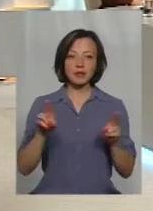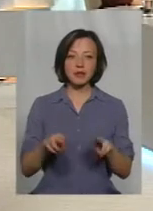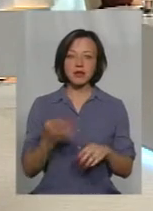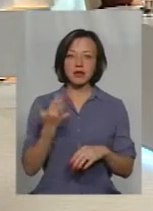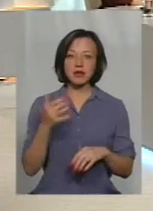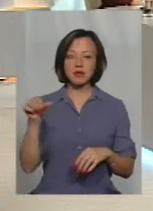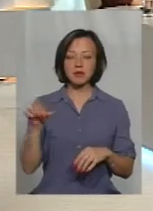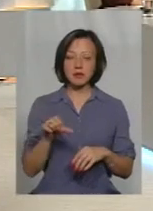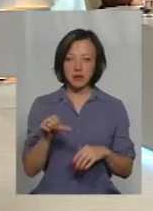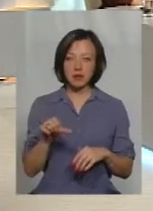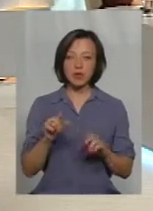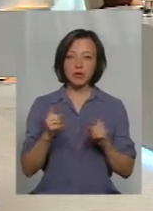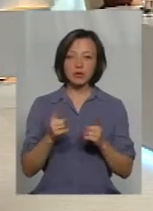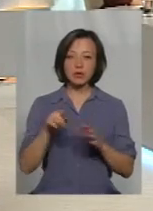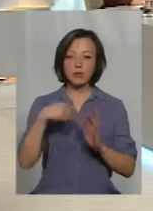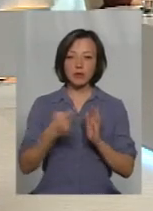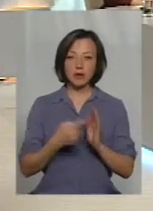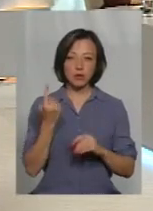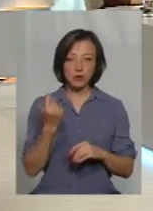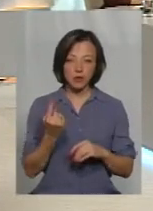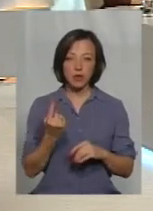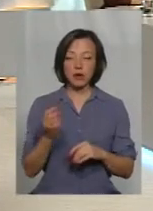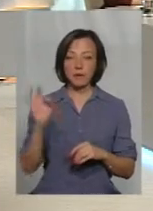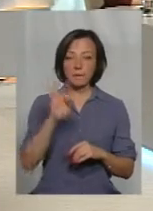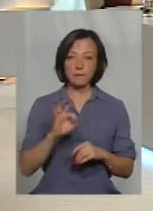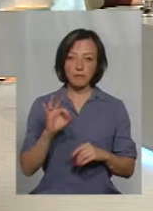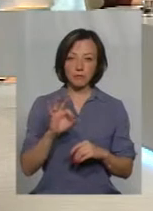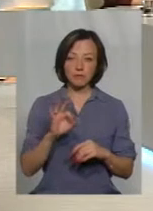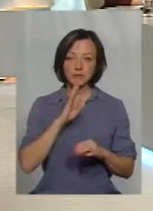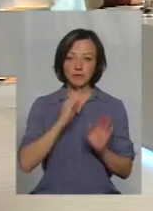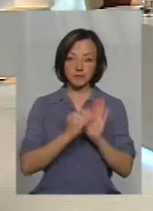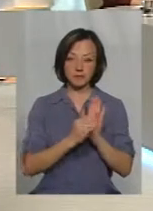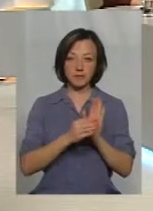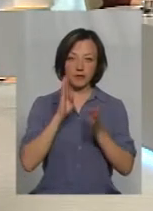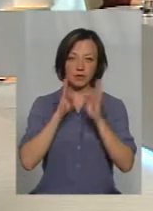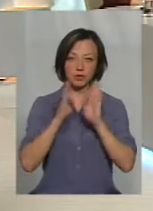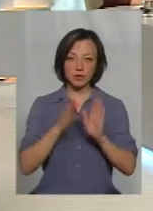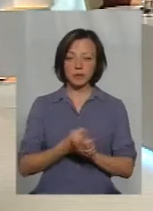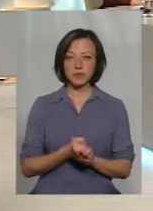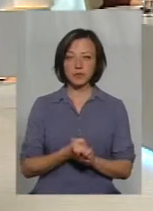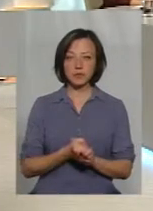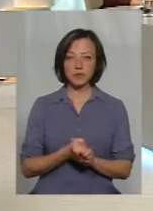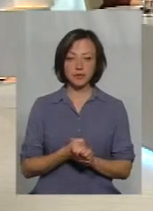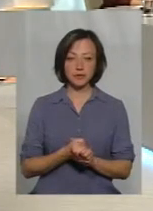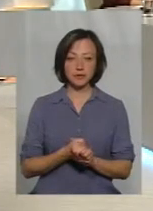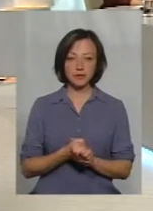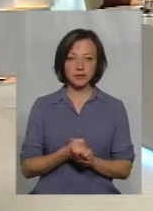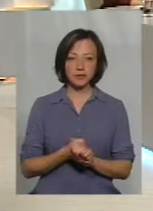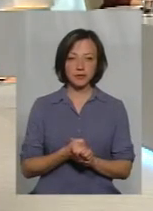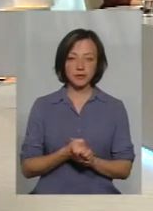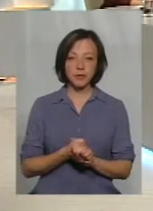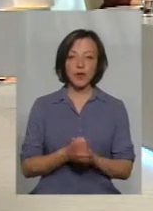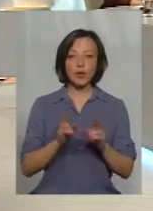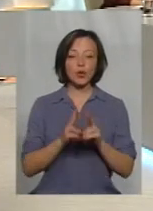це буквально лічені хвилини, але дуже хочу поставити ще питання, яке дописувачка у Фейсбук поставила. Це Олена.